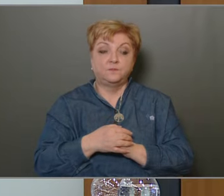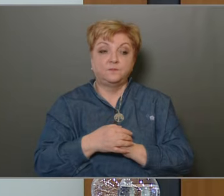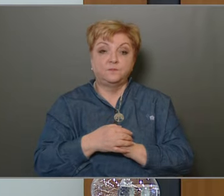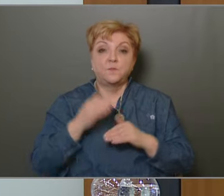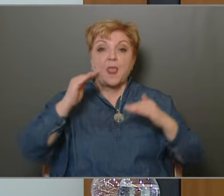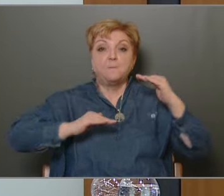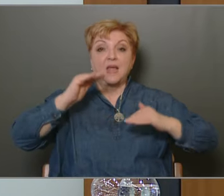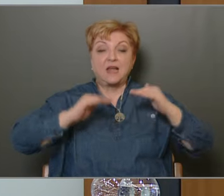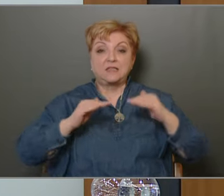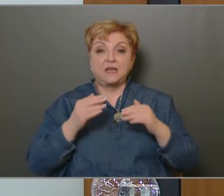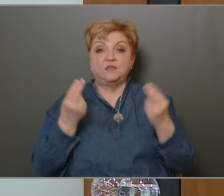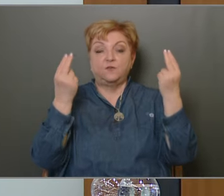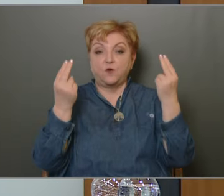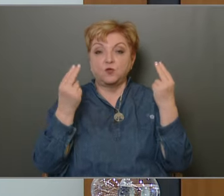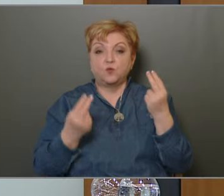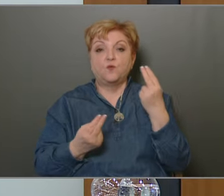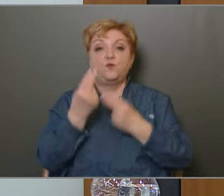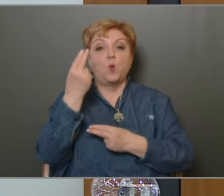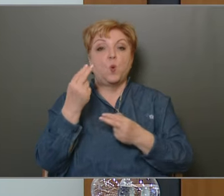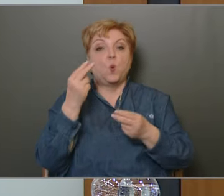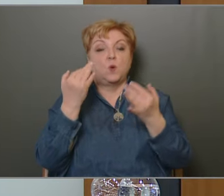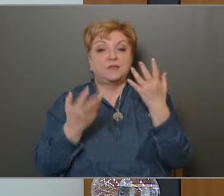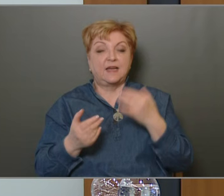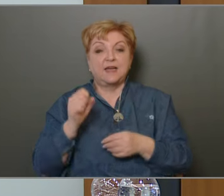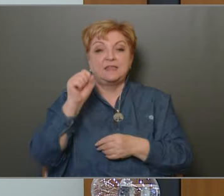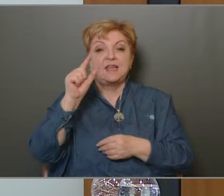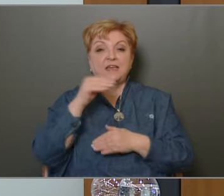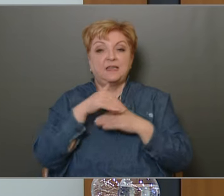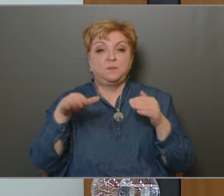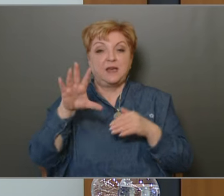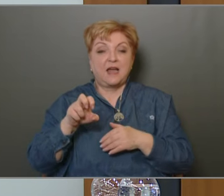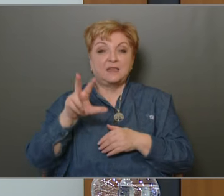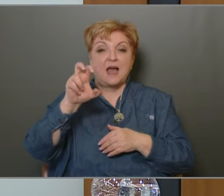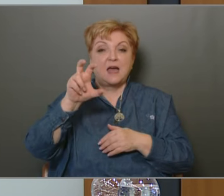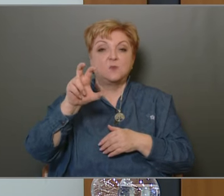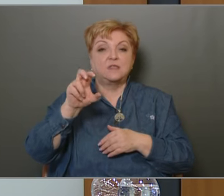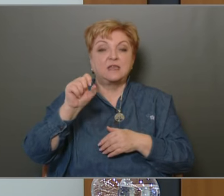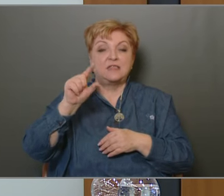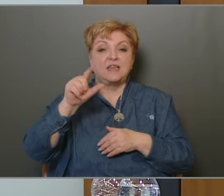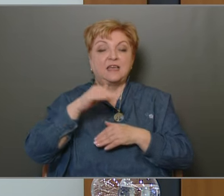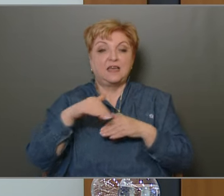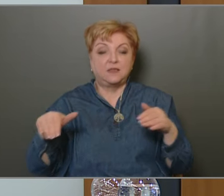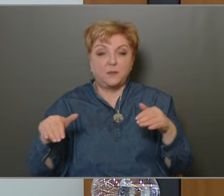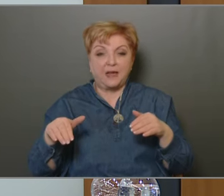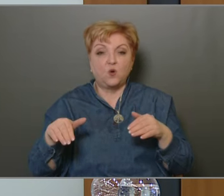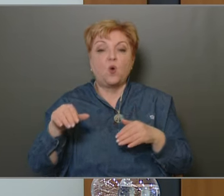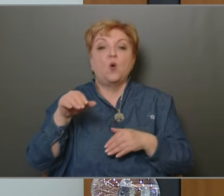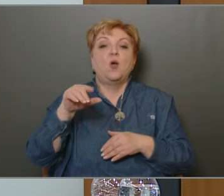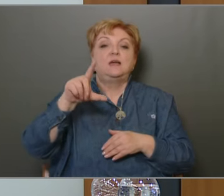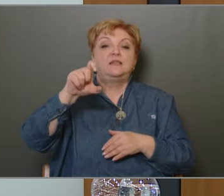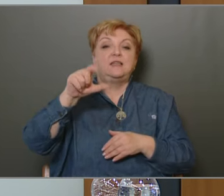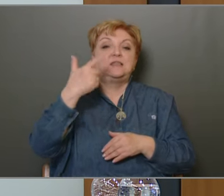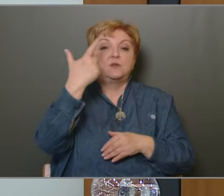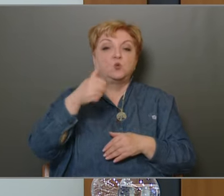A mérlekszerinti vagyon fő összege alapján 12 312 221 ezer